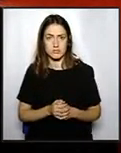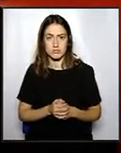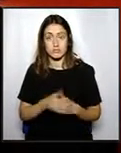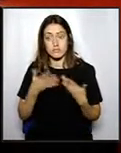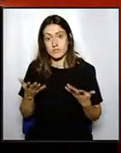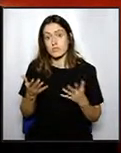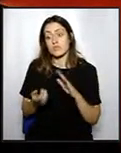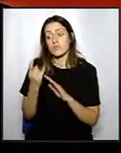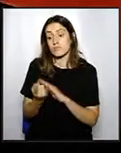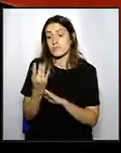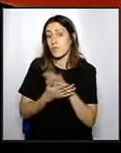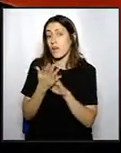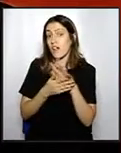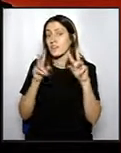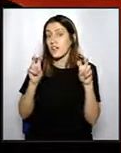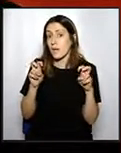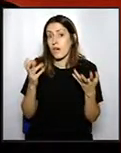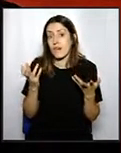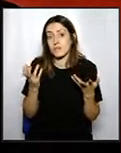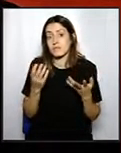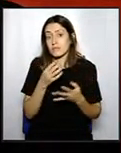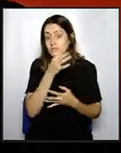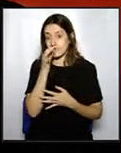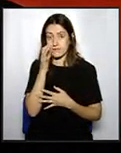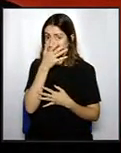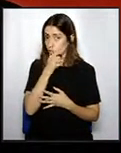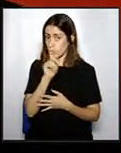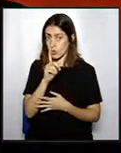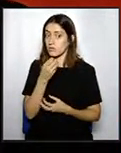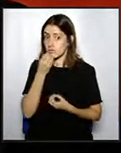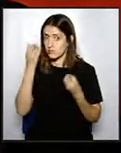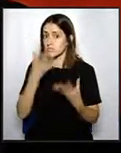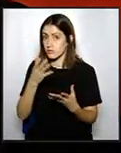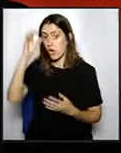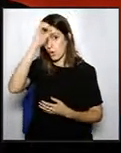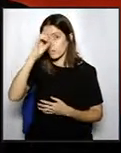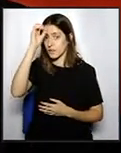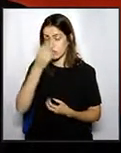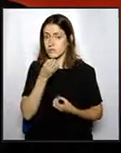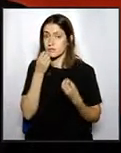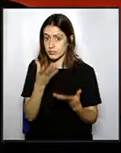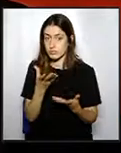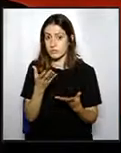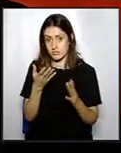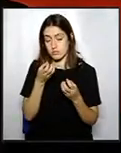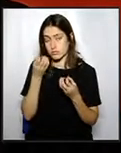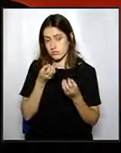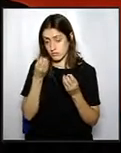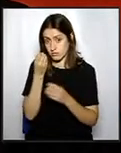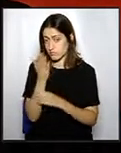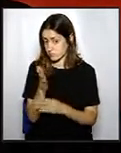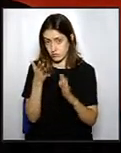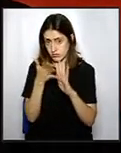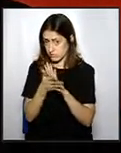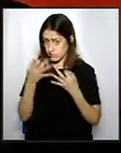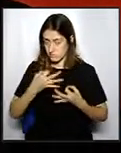'hagi de parlar d'aquest tema, evidentment, no podem pas estar callats i haurem de posar les coses que nosaltres creiem sobre la taula. Repeteixo